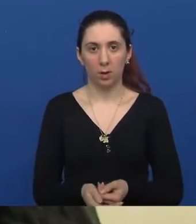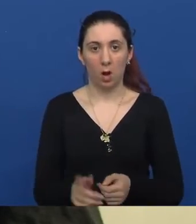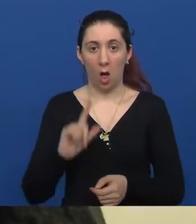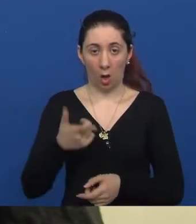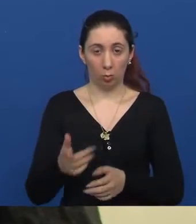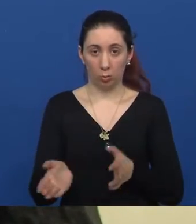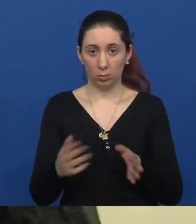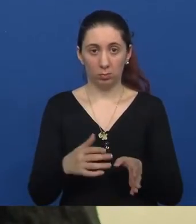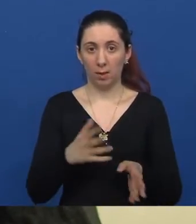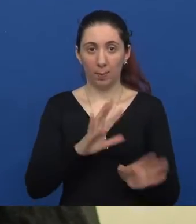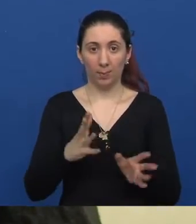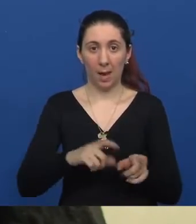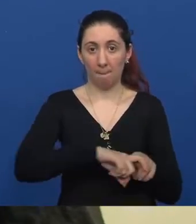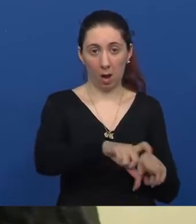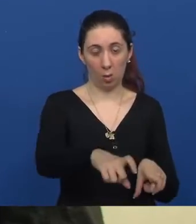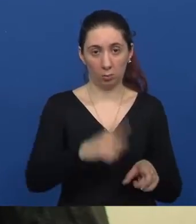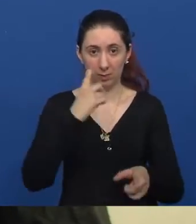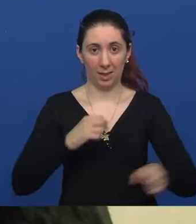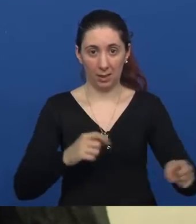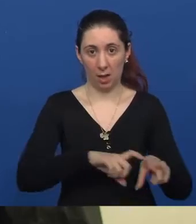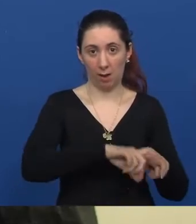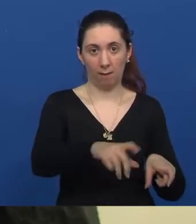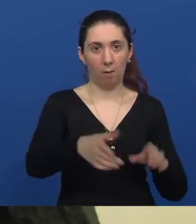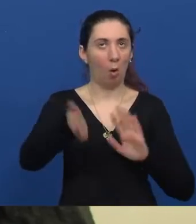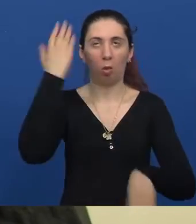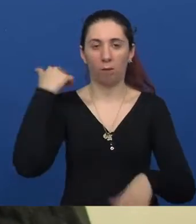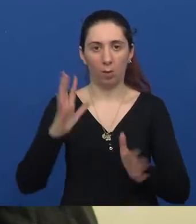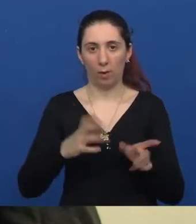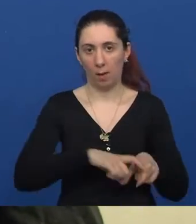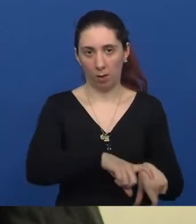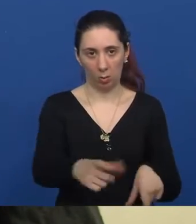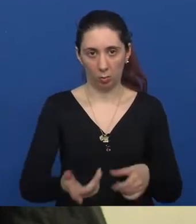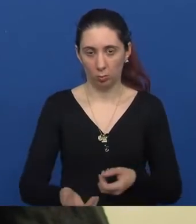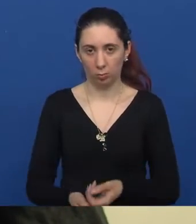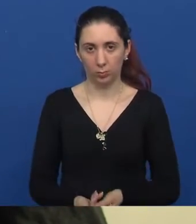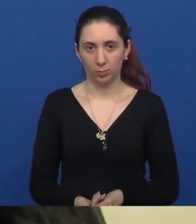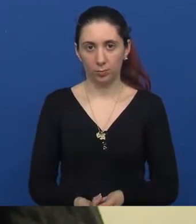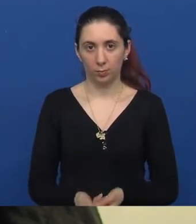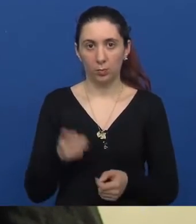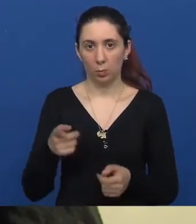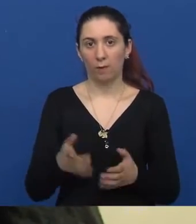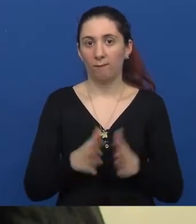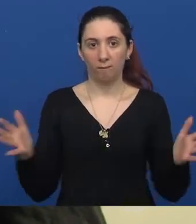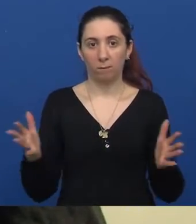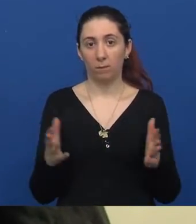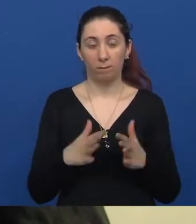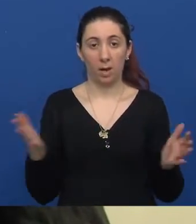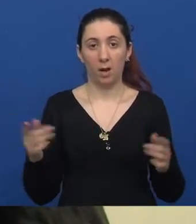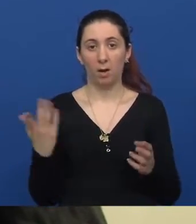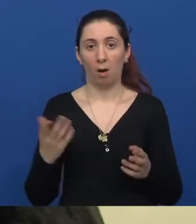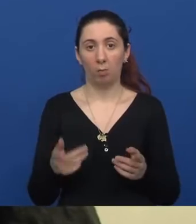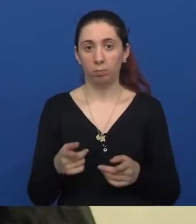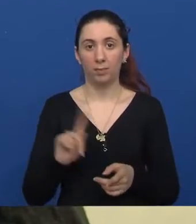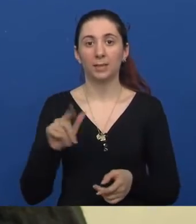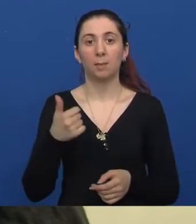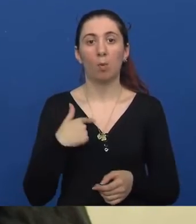strane nema nogostupa od panti vijeka. Dobro, je znači tebi jedna velika prepreka zapravo za nekakav normalno život. samo